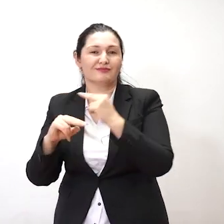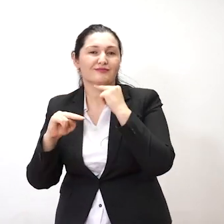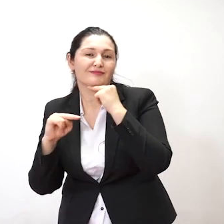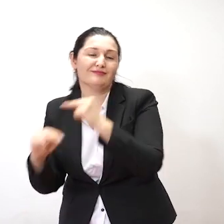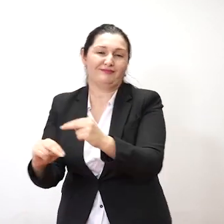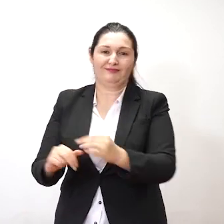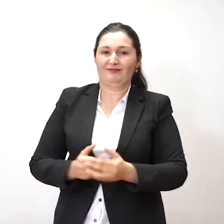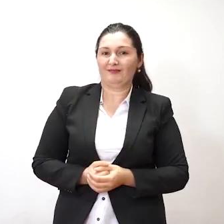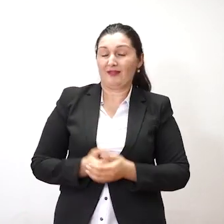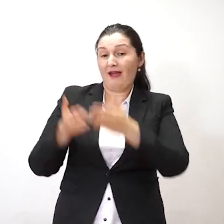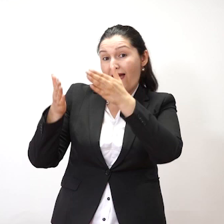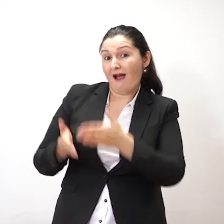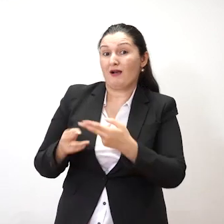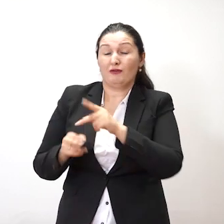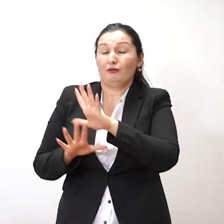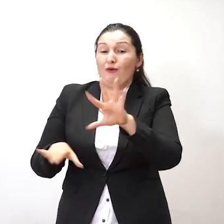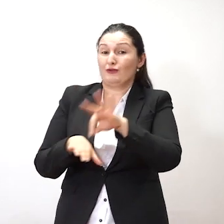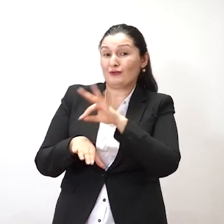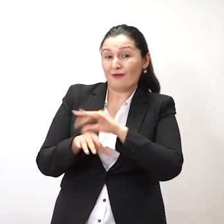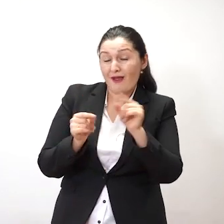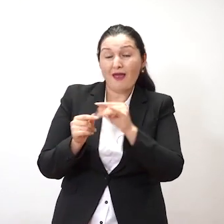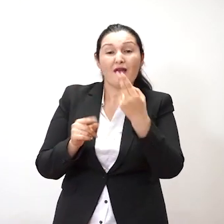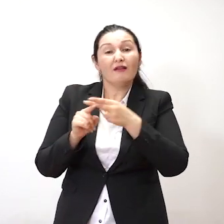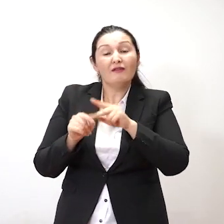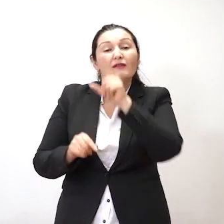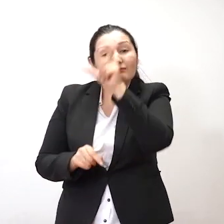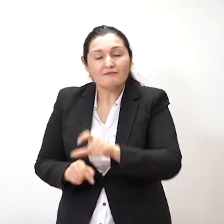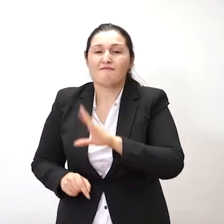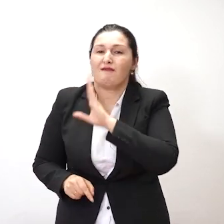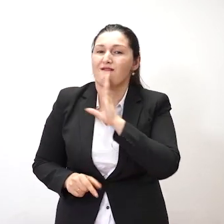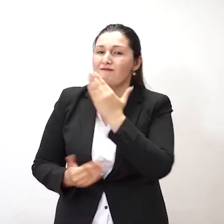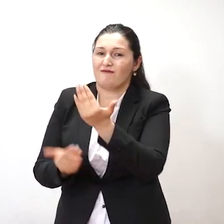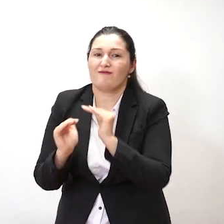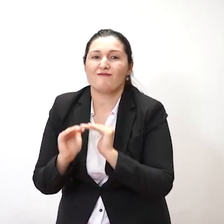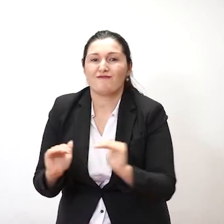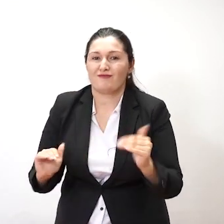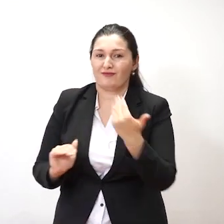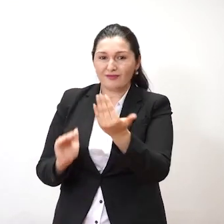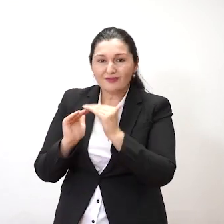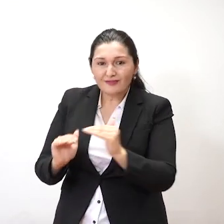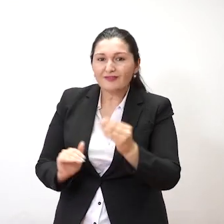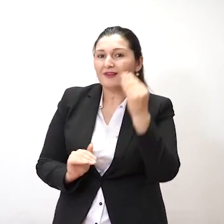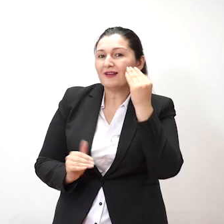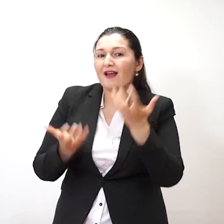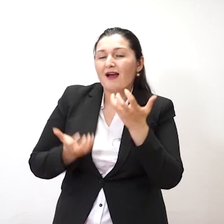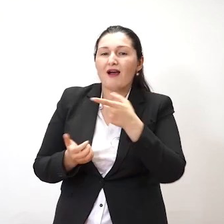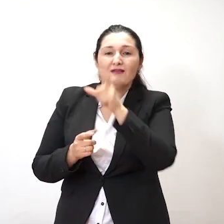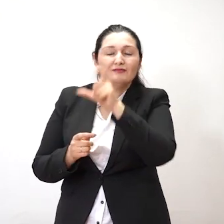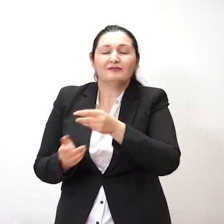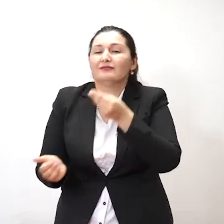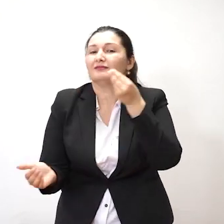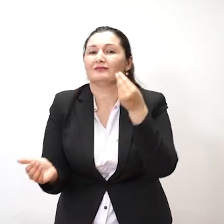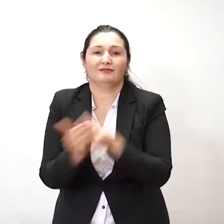است. زیرا که او نه فقط همسر شما بلکه او مادر فرزنده شما است. که برای آنها از او دیده ازیستر